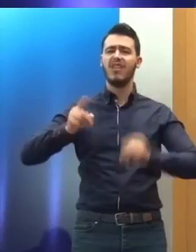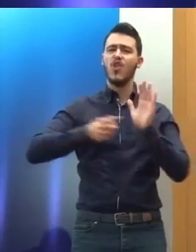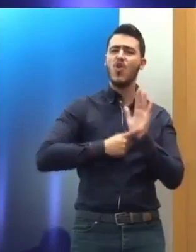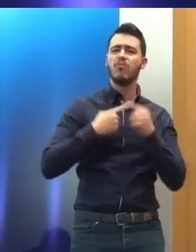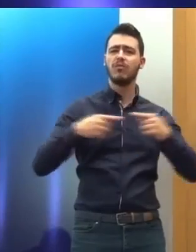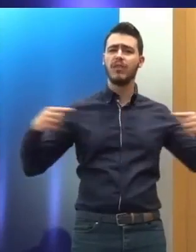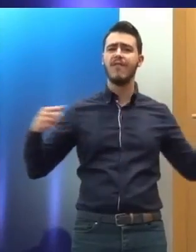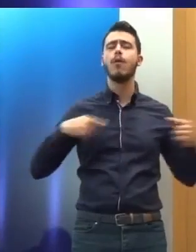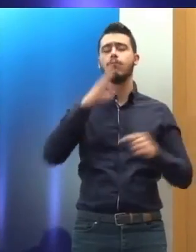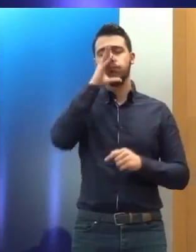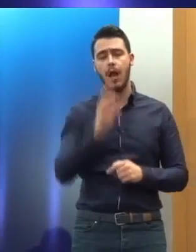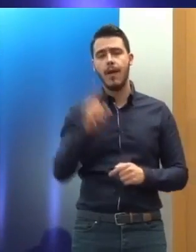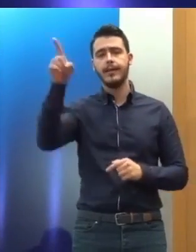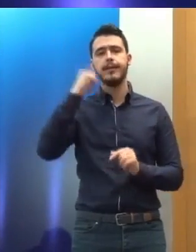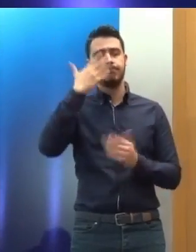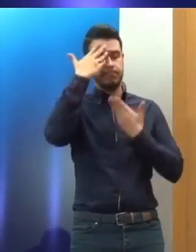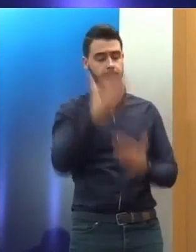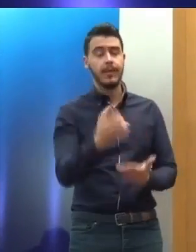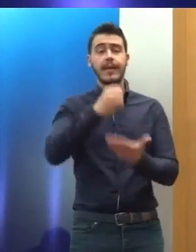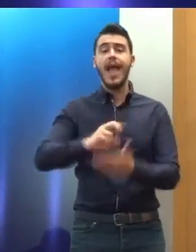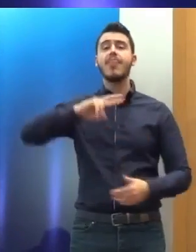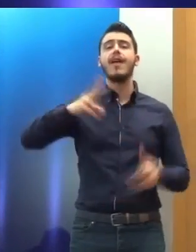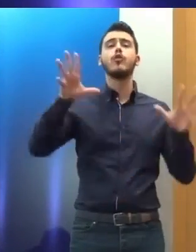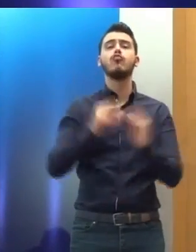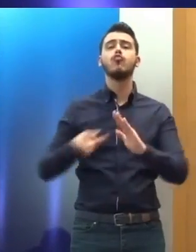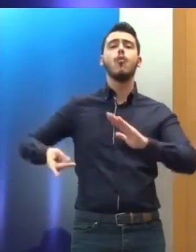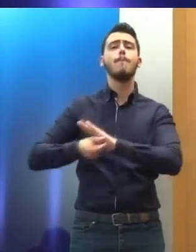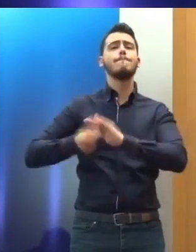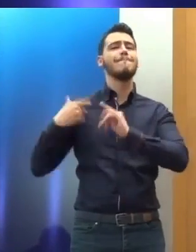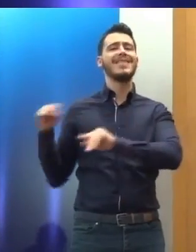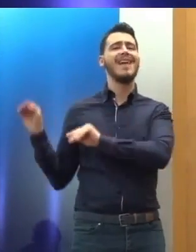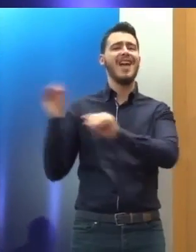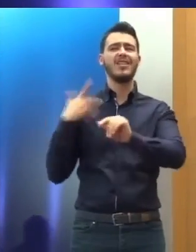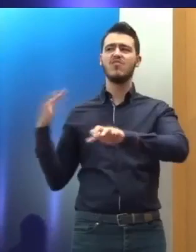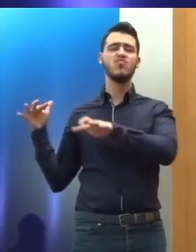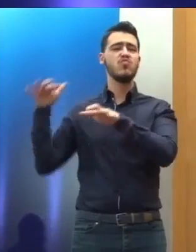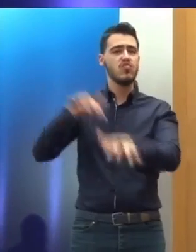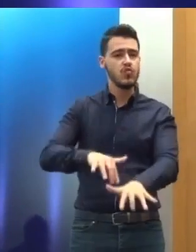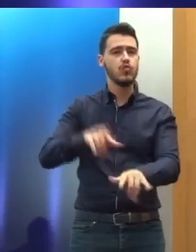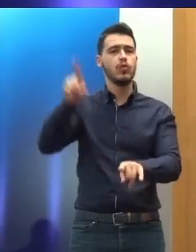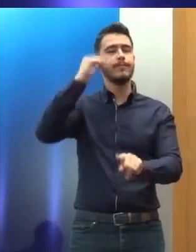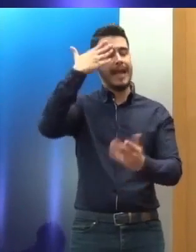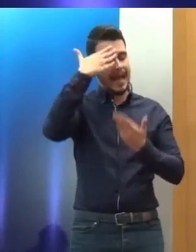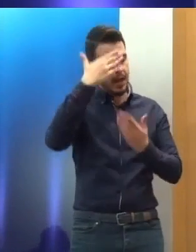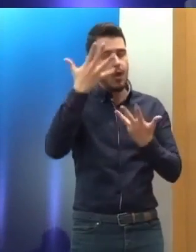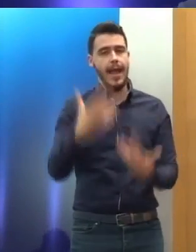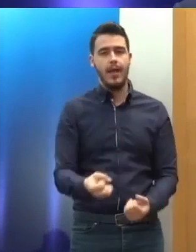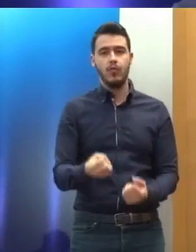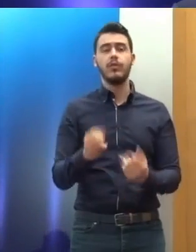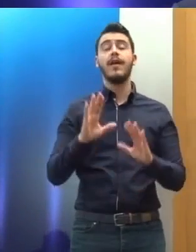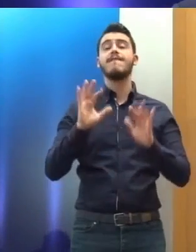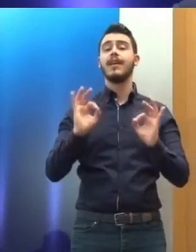λιτότητας είναι ένα ζήτημα που απασχόλησε την Επιτροπή των Οικονομικών, Κοινωνικών και Πολιτιστικών Δικαιωμάτων. Τα μέτρα αυτά δεν